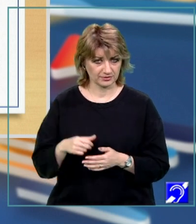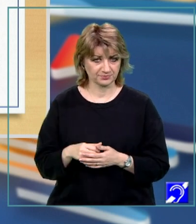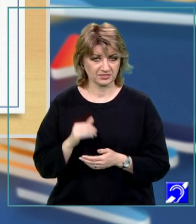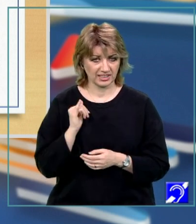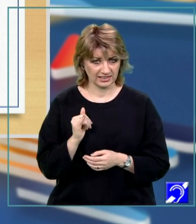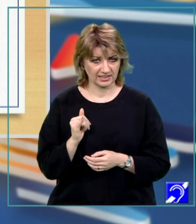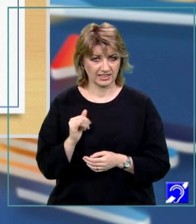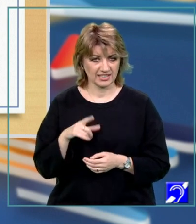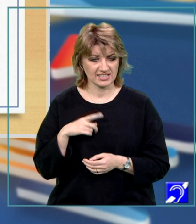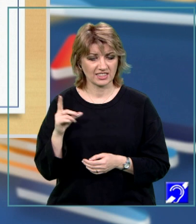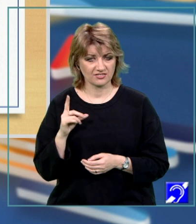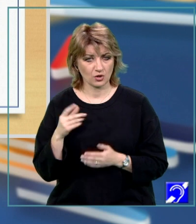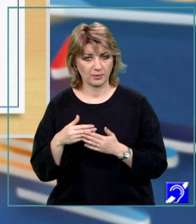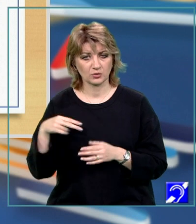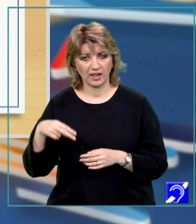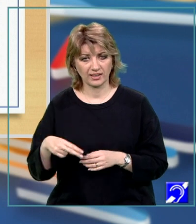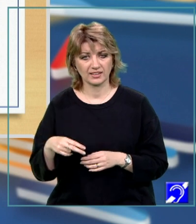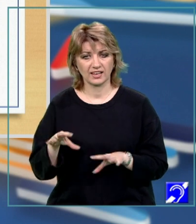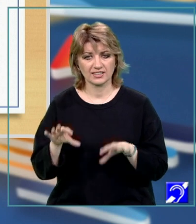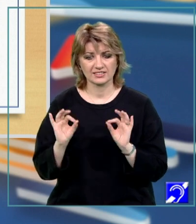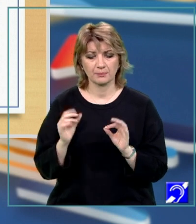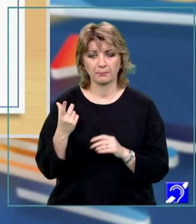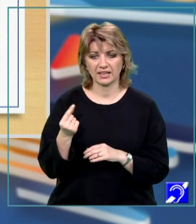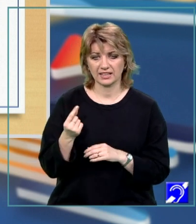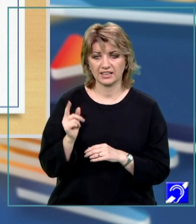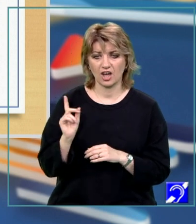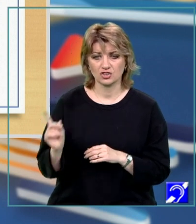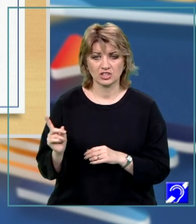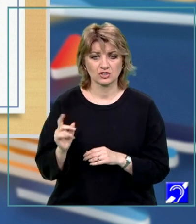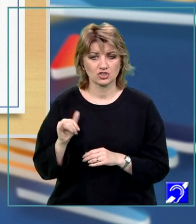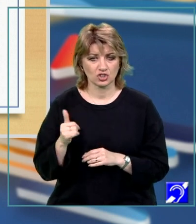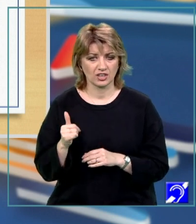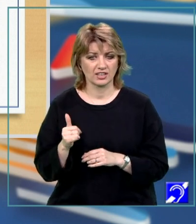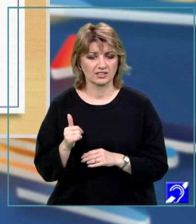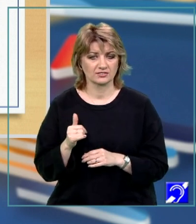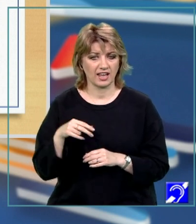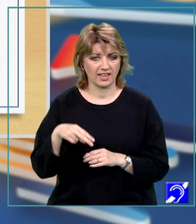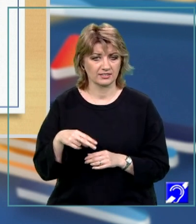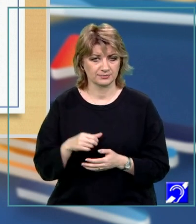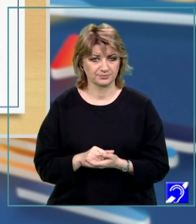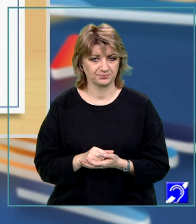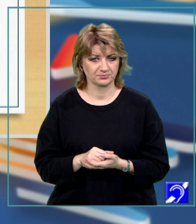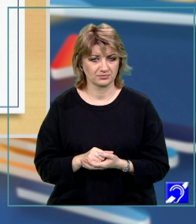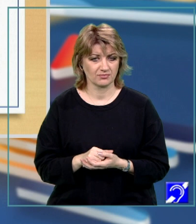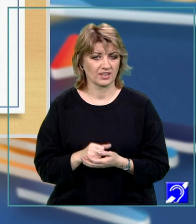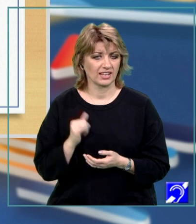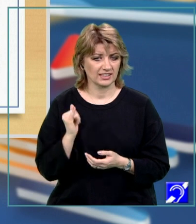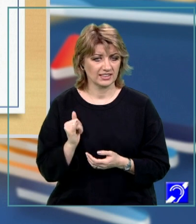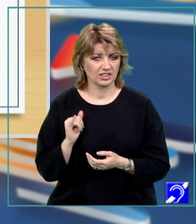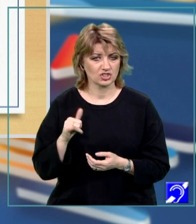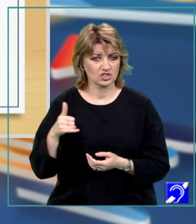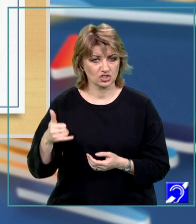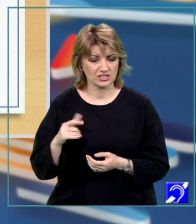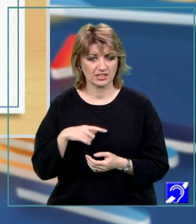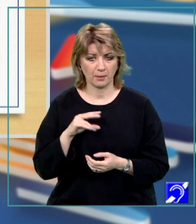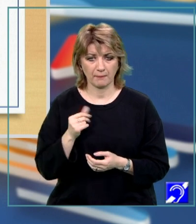chiar este divizor pentru N, identificăm perechea acestuia J ca fiind N slash I. În cazul în care I și J sunt de